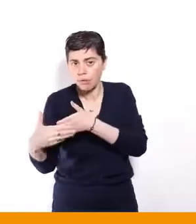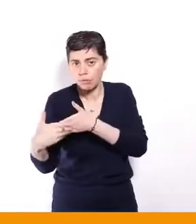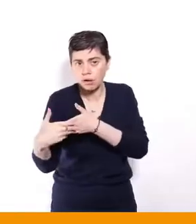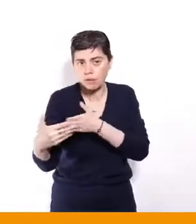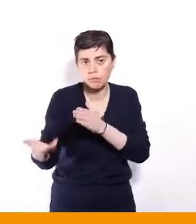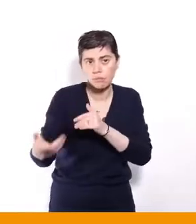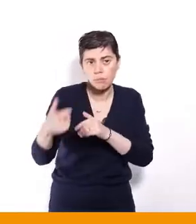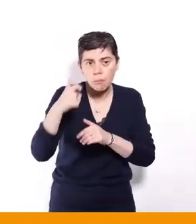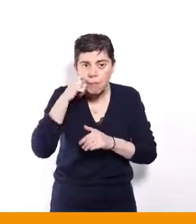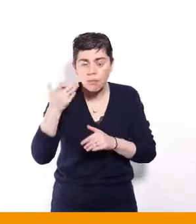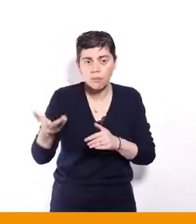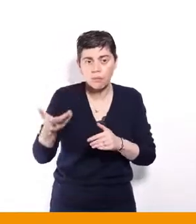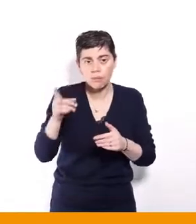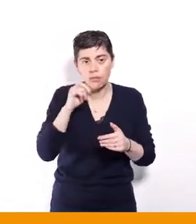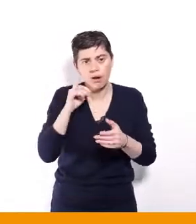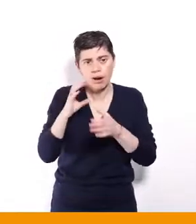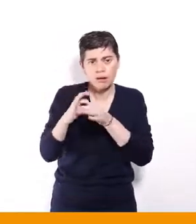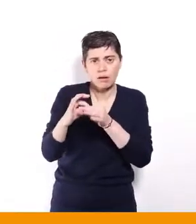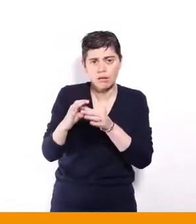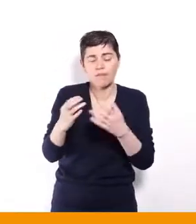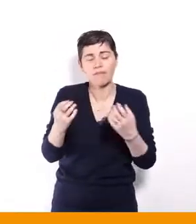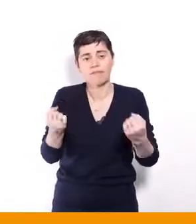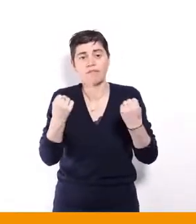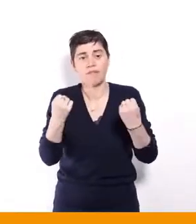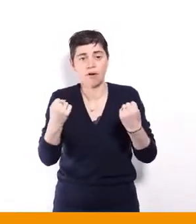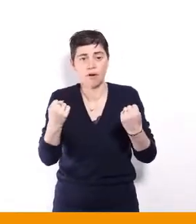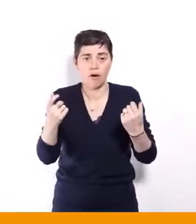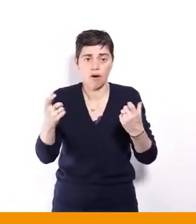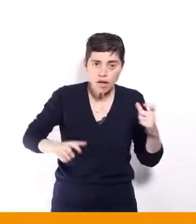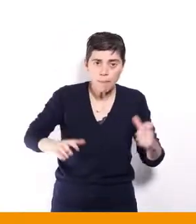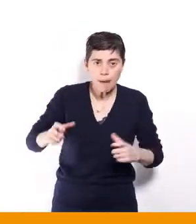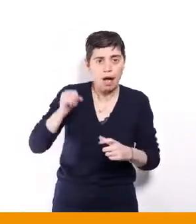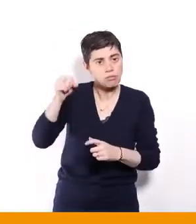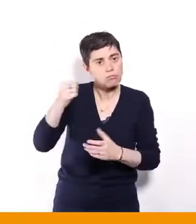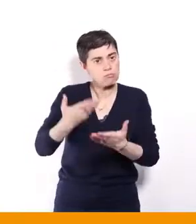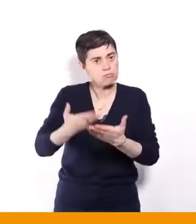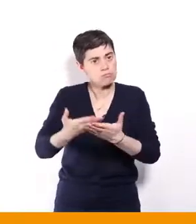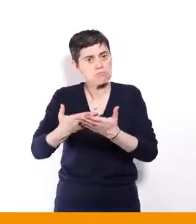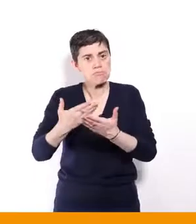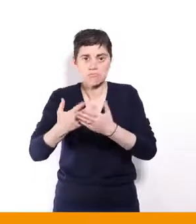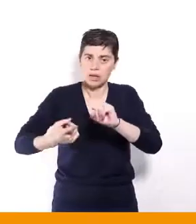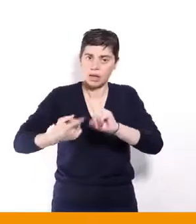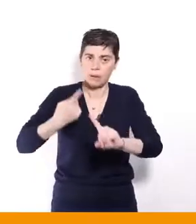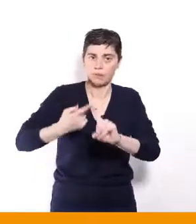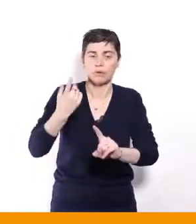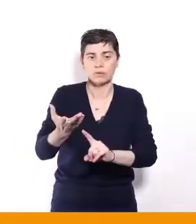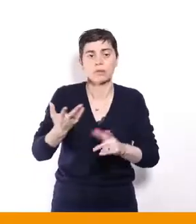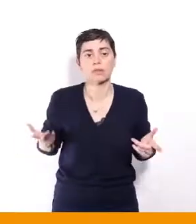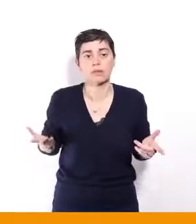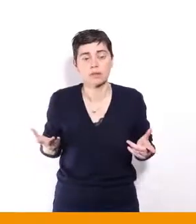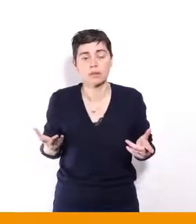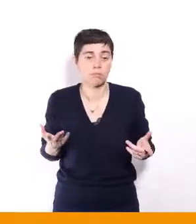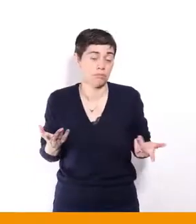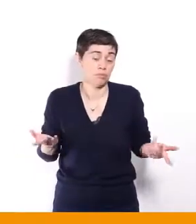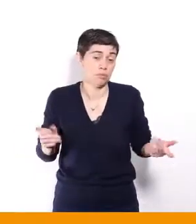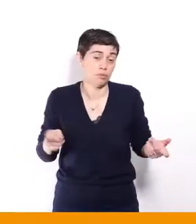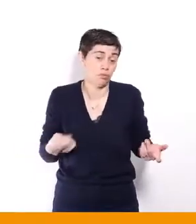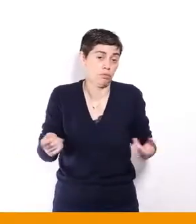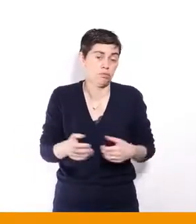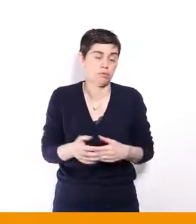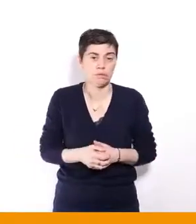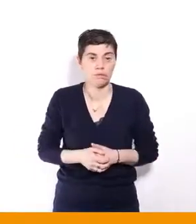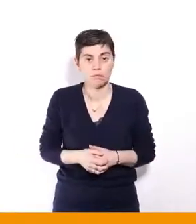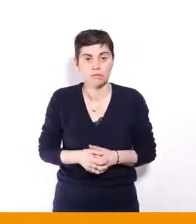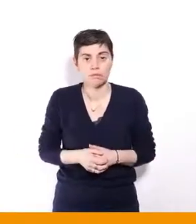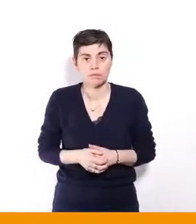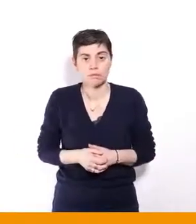parce qu'on a des liens forts. On a des liens forts entre camarades et pour nous, c'est aussi une évidence. Donc voilà,